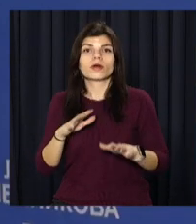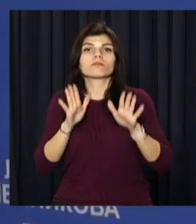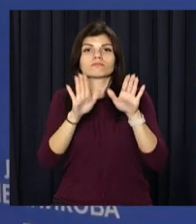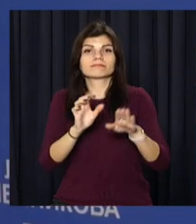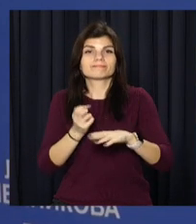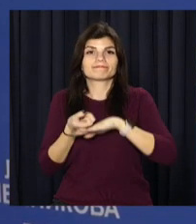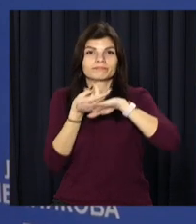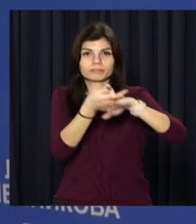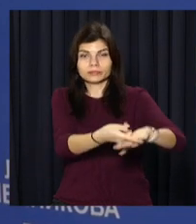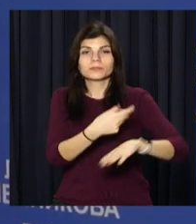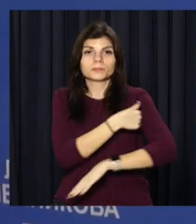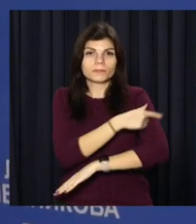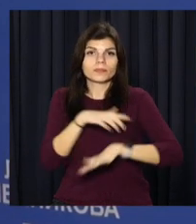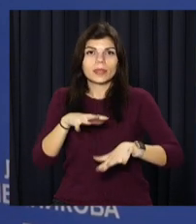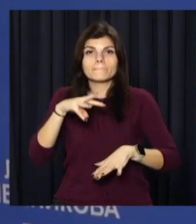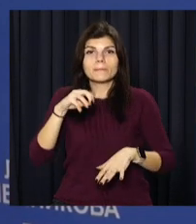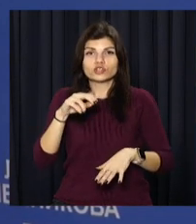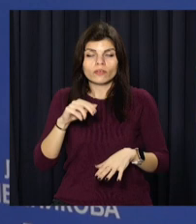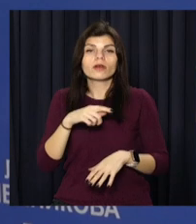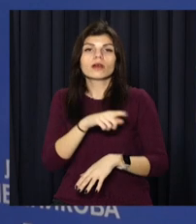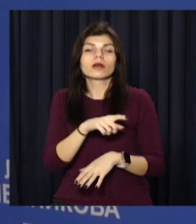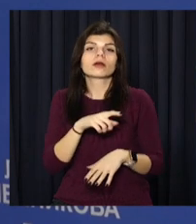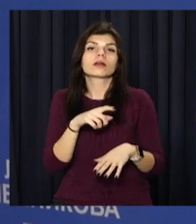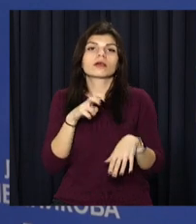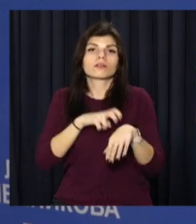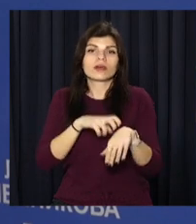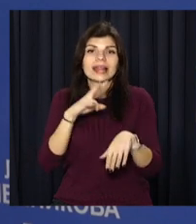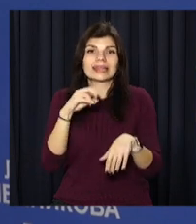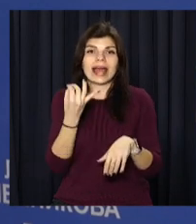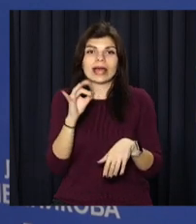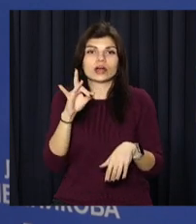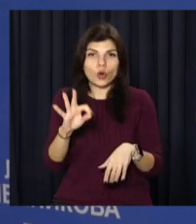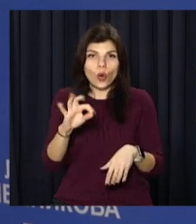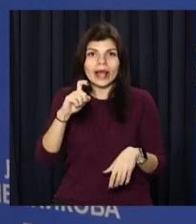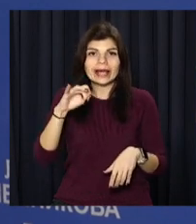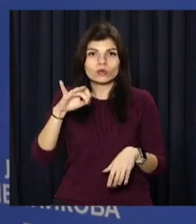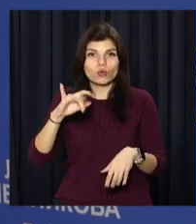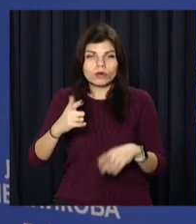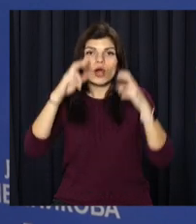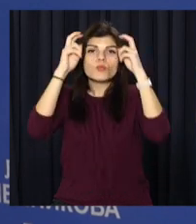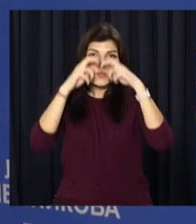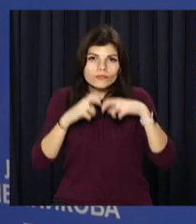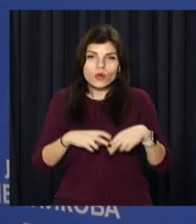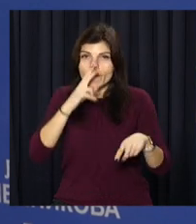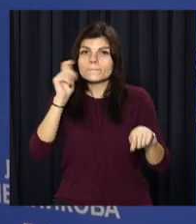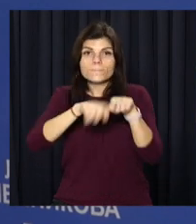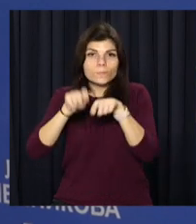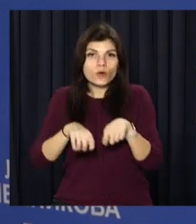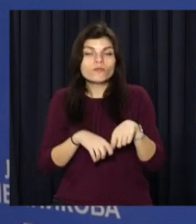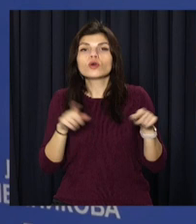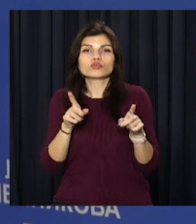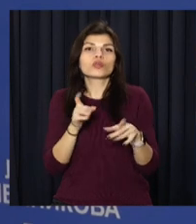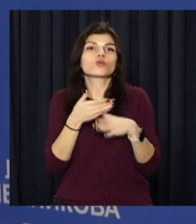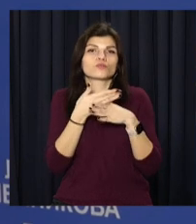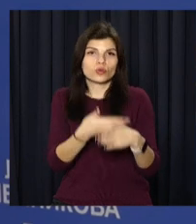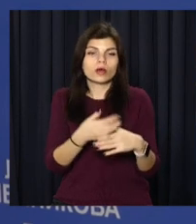в лікарні Минімечникова обстеження, оглянутої нейрохірургами, зроблені комп'ютерна томографія, необхідні обстеження і надана амбулаторна